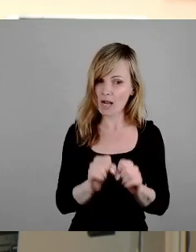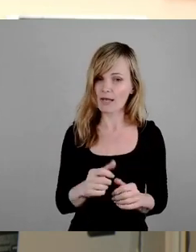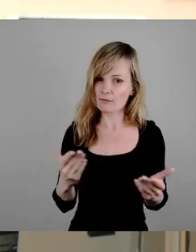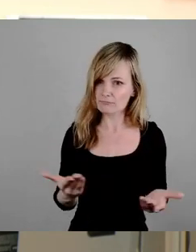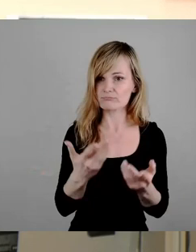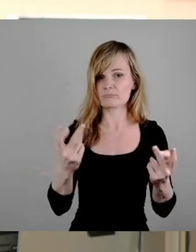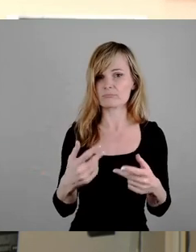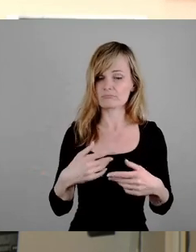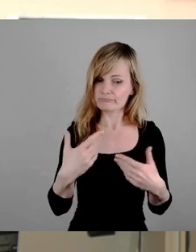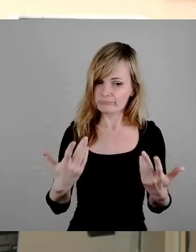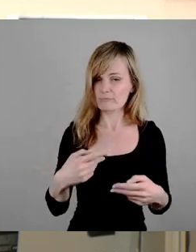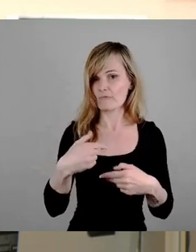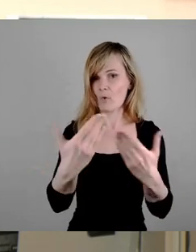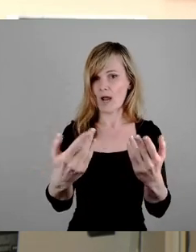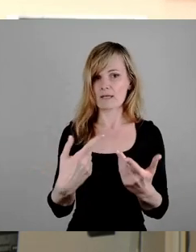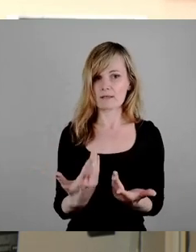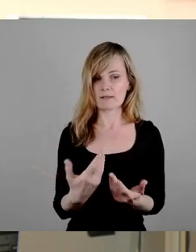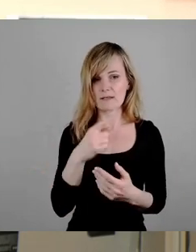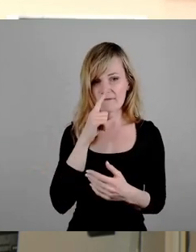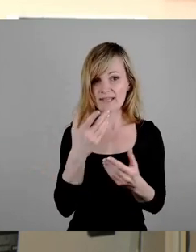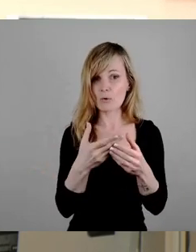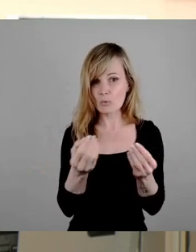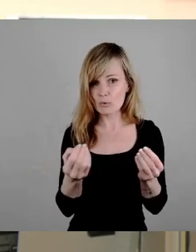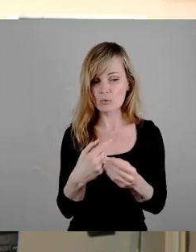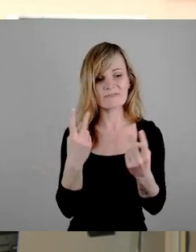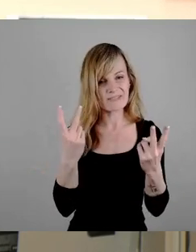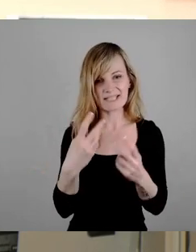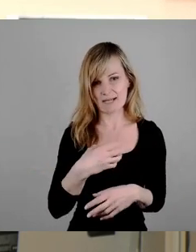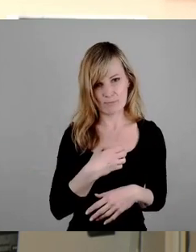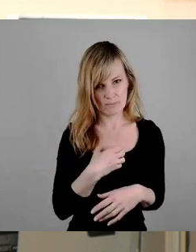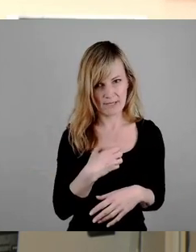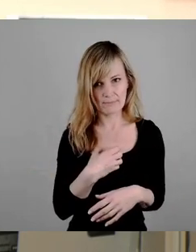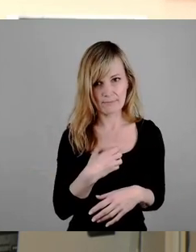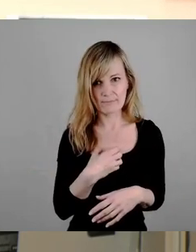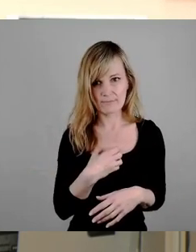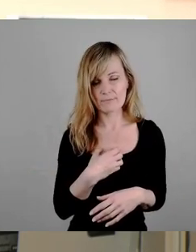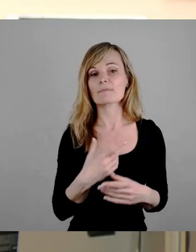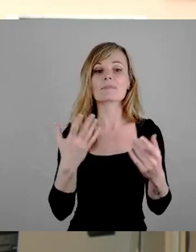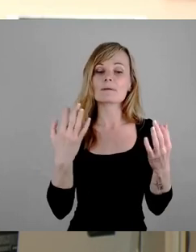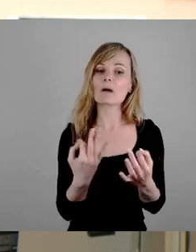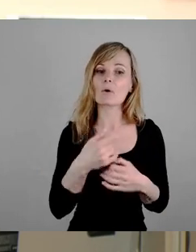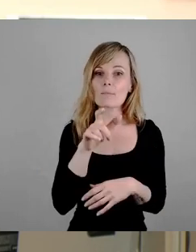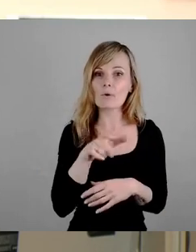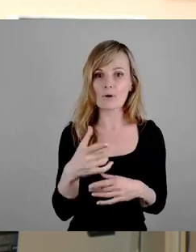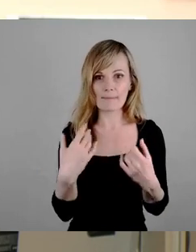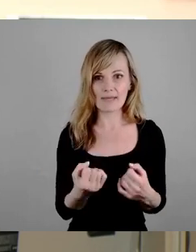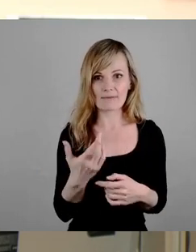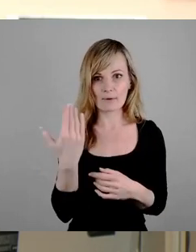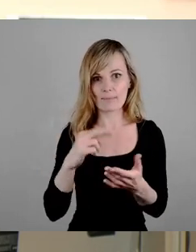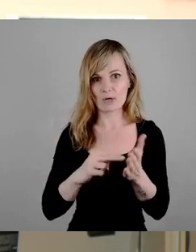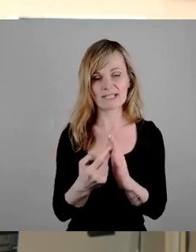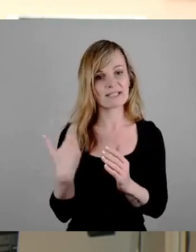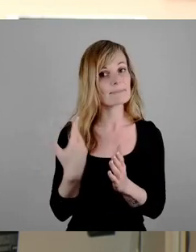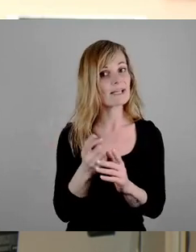vor allem dann, wenn es um Lösungen für dringende Probleme geht, die eine Mehrheit der Bürger von der Politik bisher vergeblich